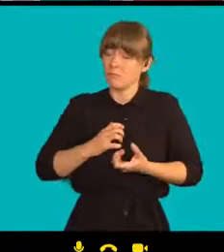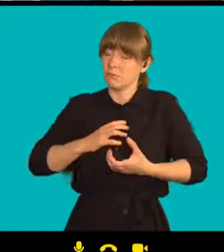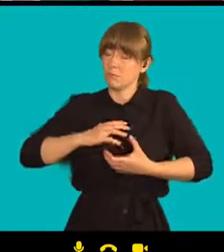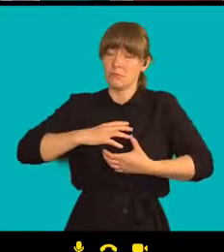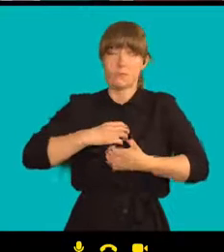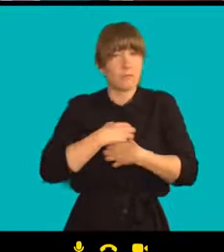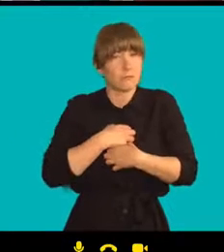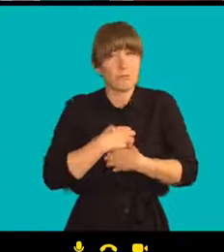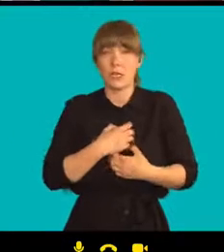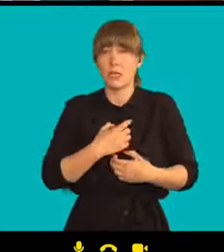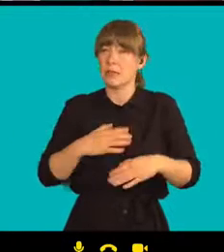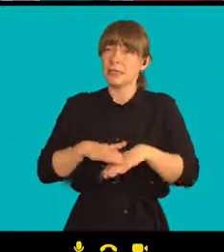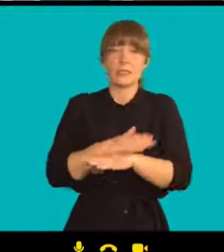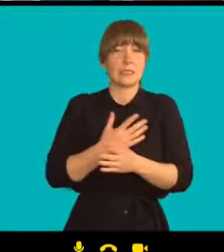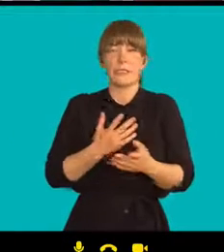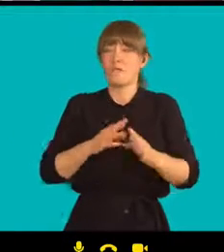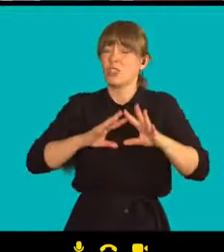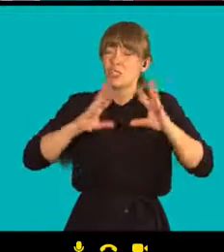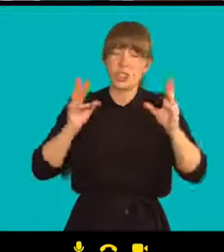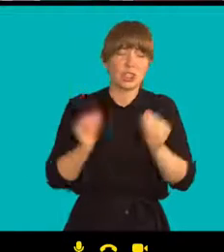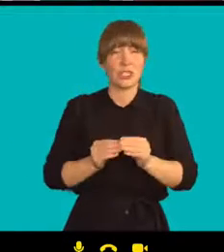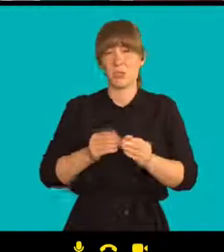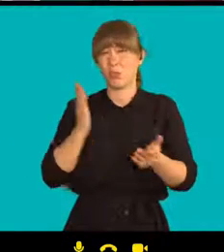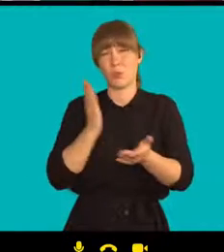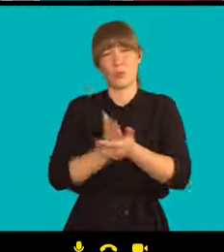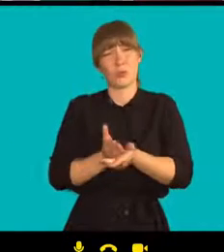Myslím, že všechno už se stalo.